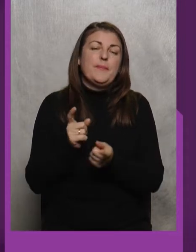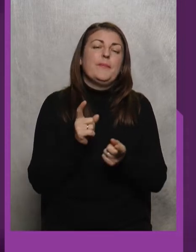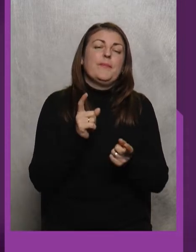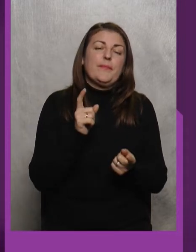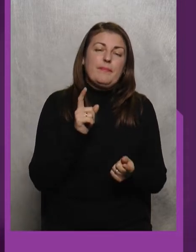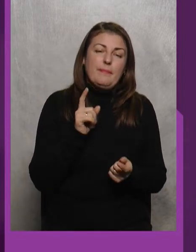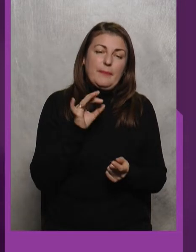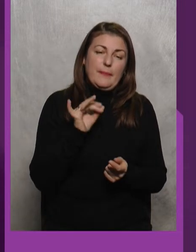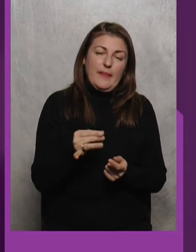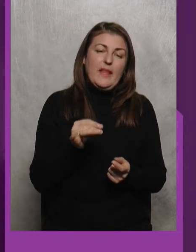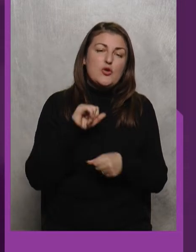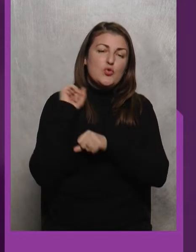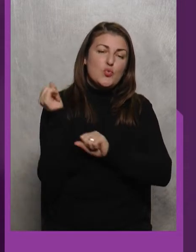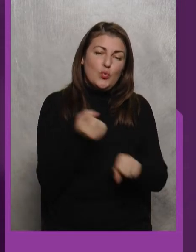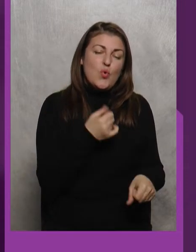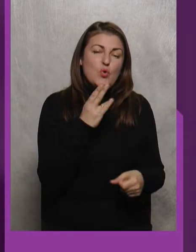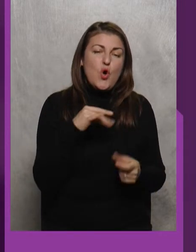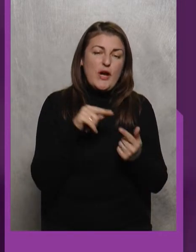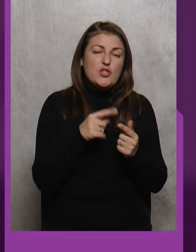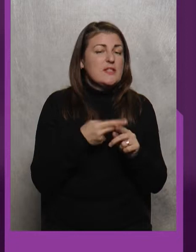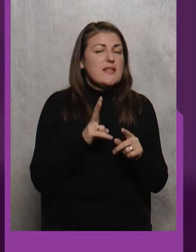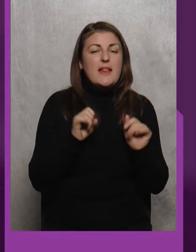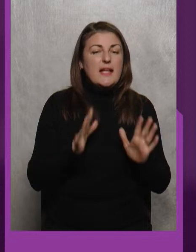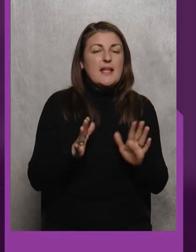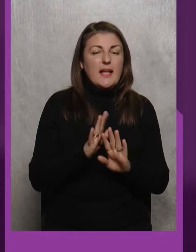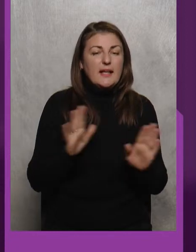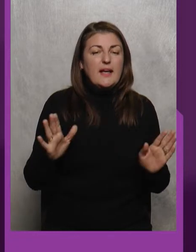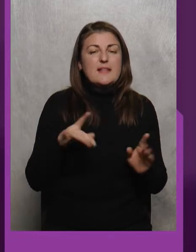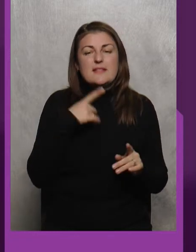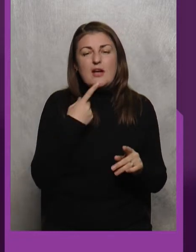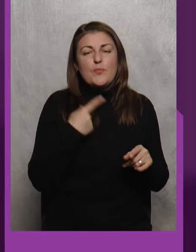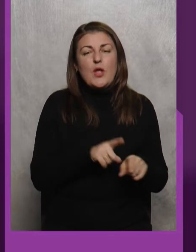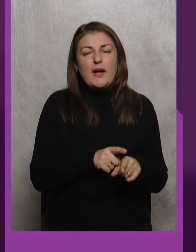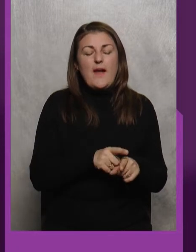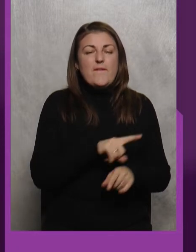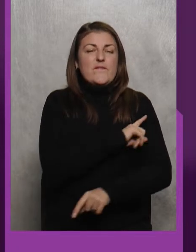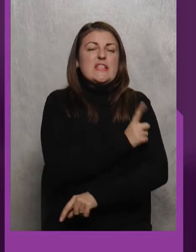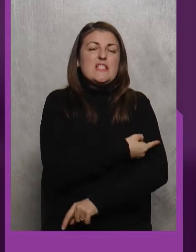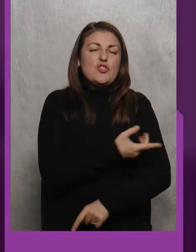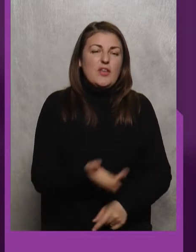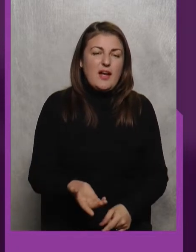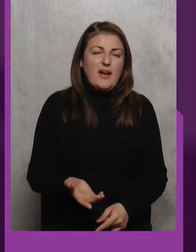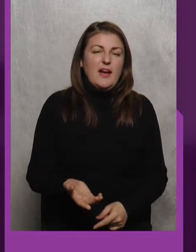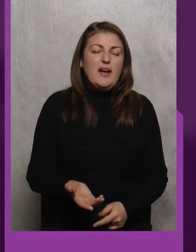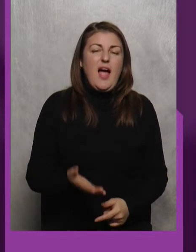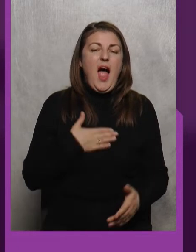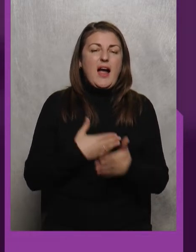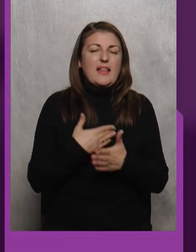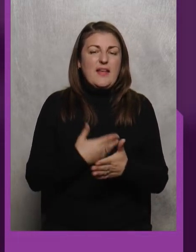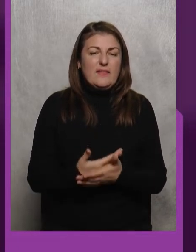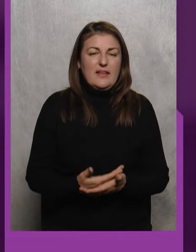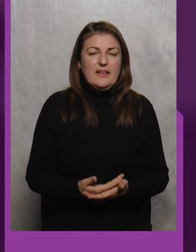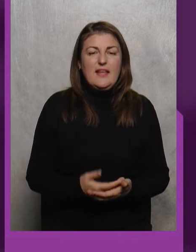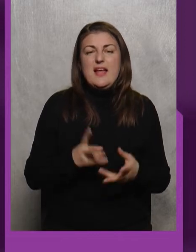І, до речі, це ж не тільки, ну, скажімо так, фізична активність